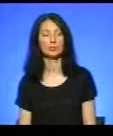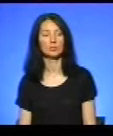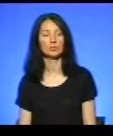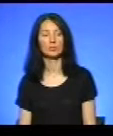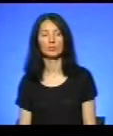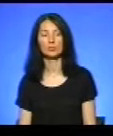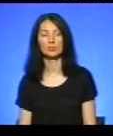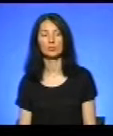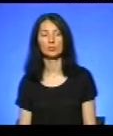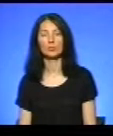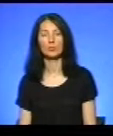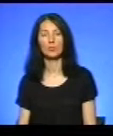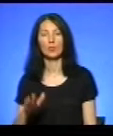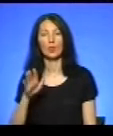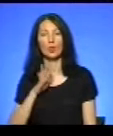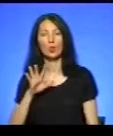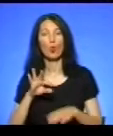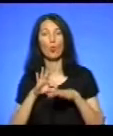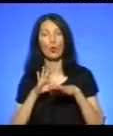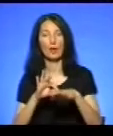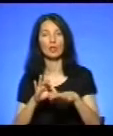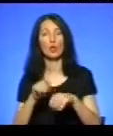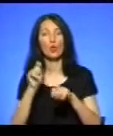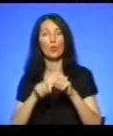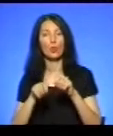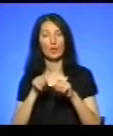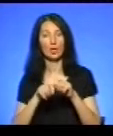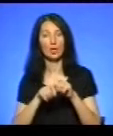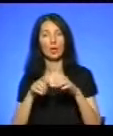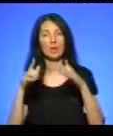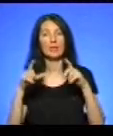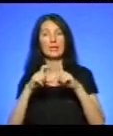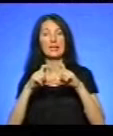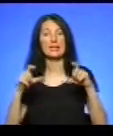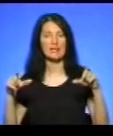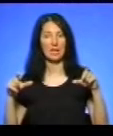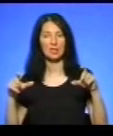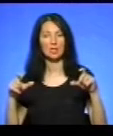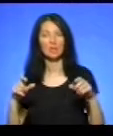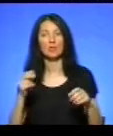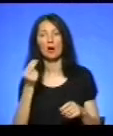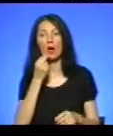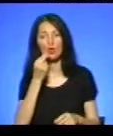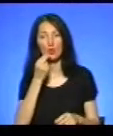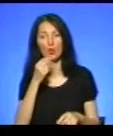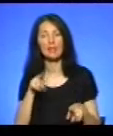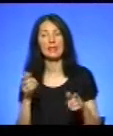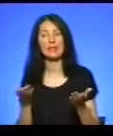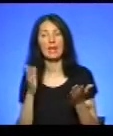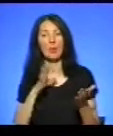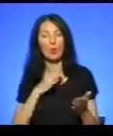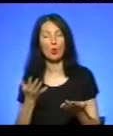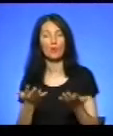Було перевірки закладів харчування. Де було